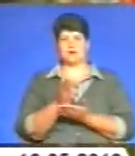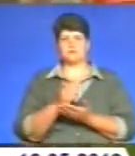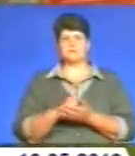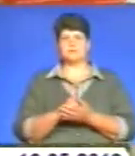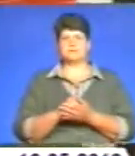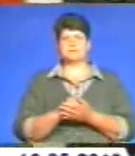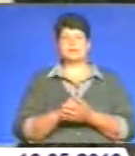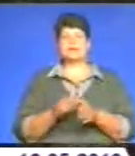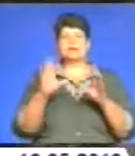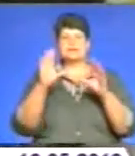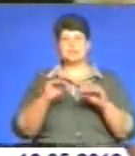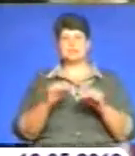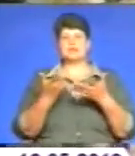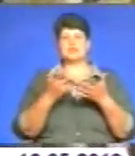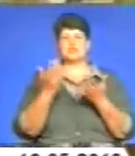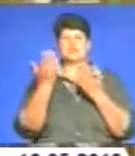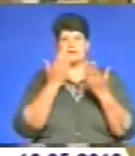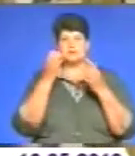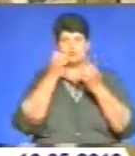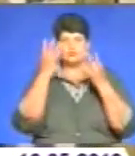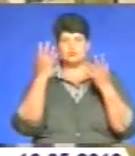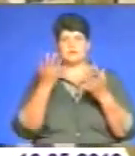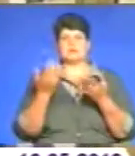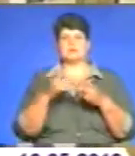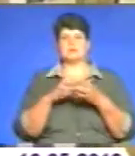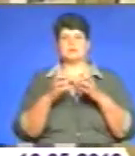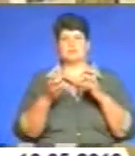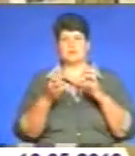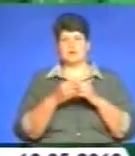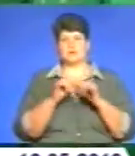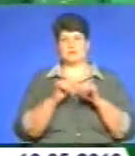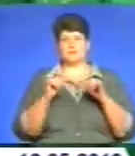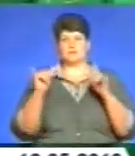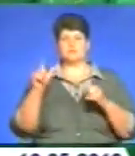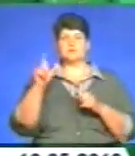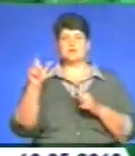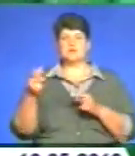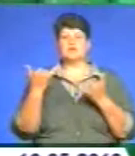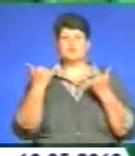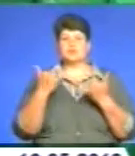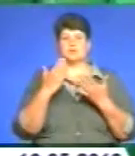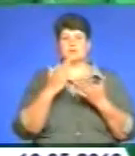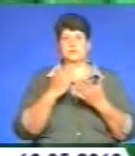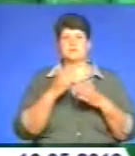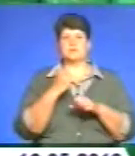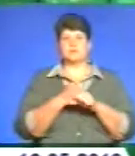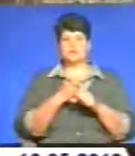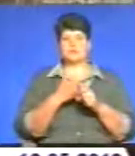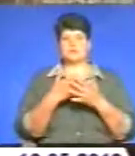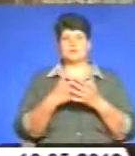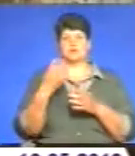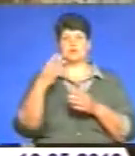Зниження читацької культури – загроза для інтелектуального та культурного розвитку громадян. Нині в Україні функціонують близько 45 тисяч